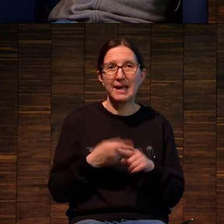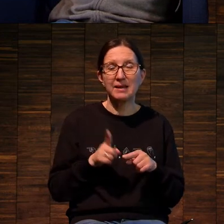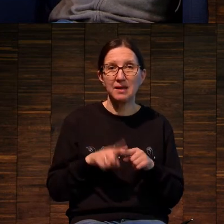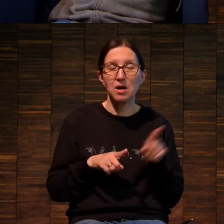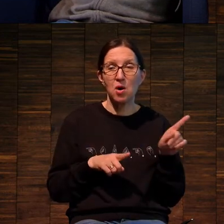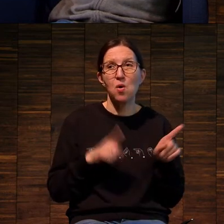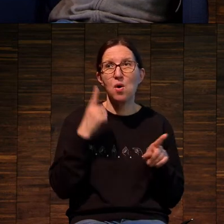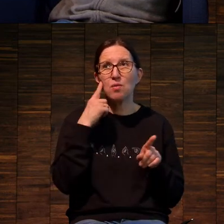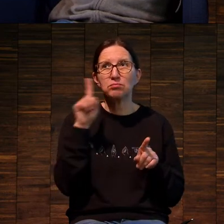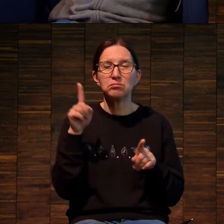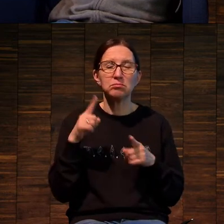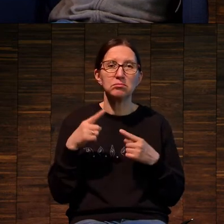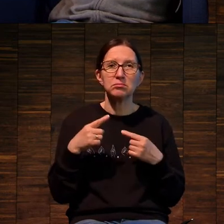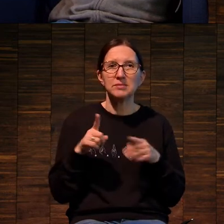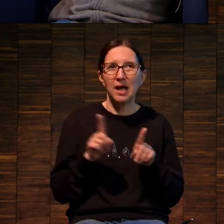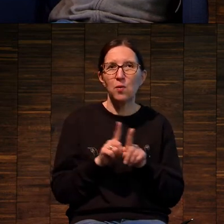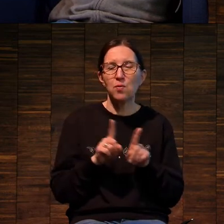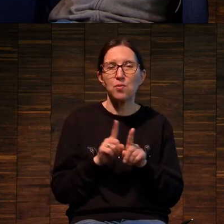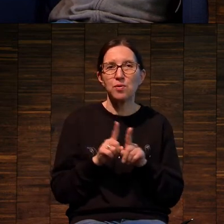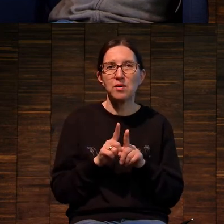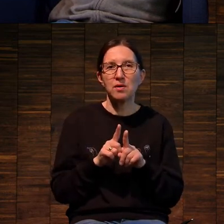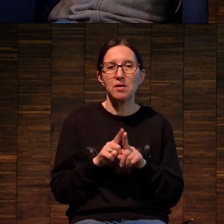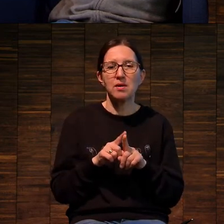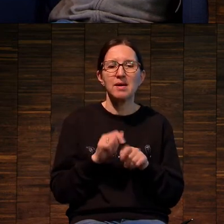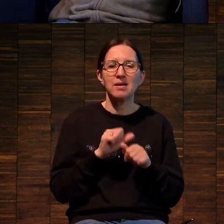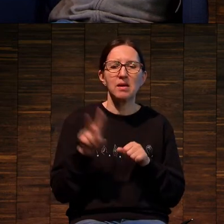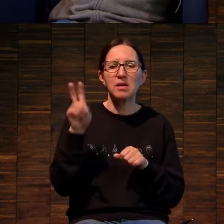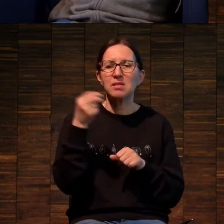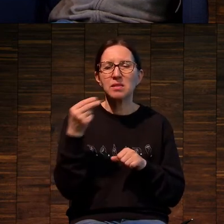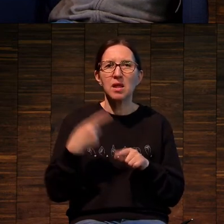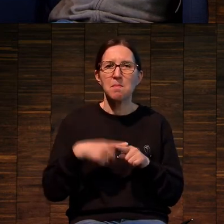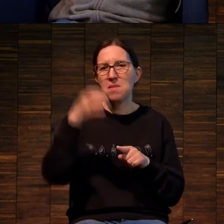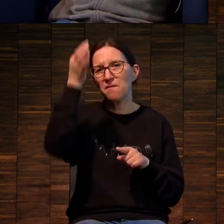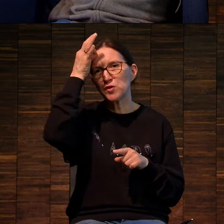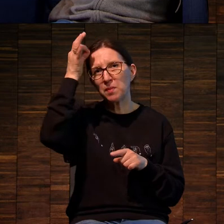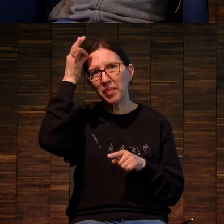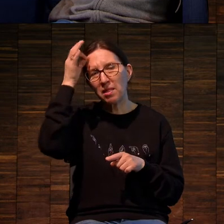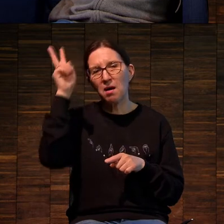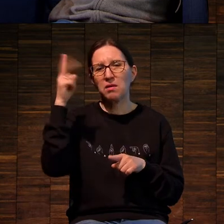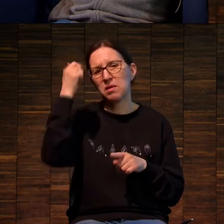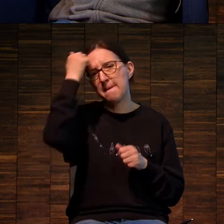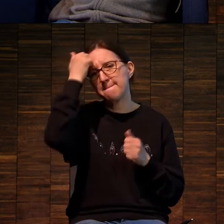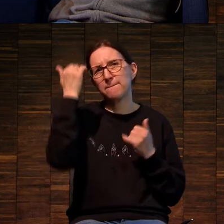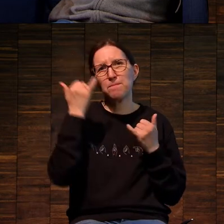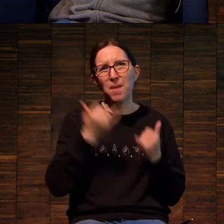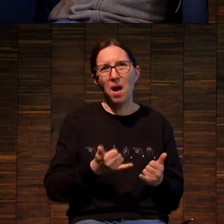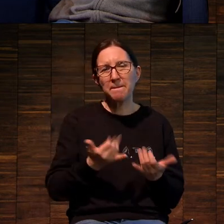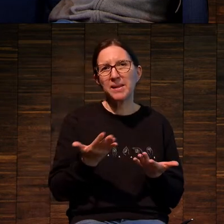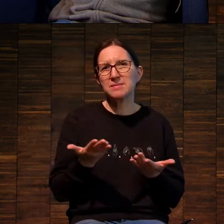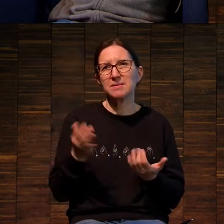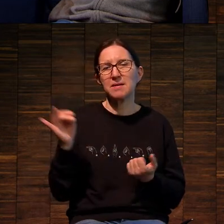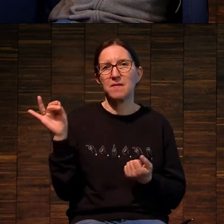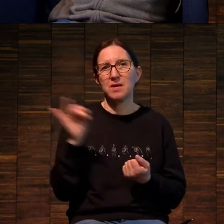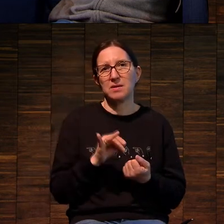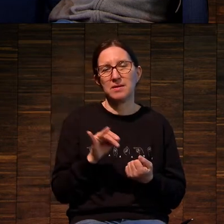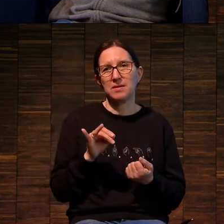он работает с темой памяти, с темой воспоминаний, темой каких-то...